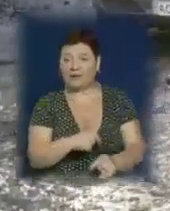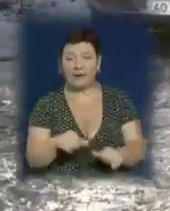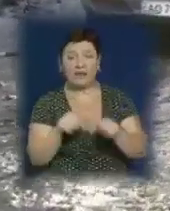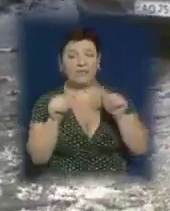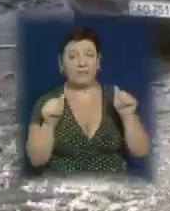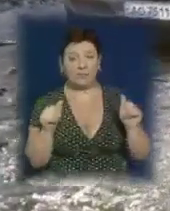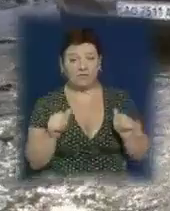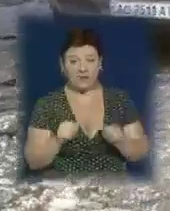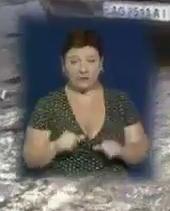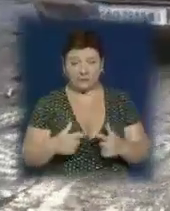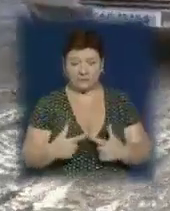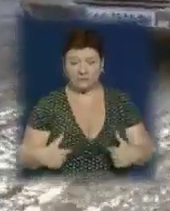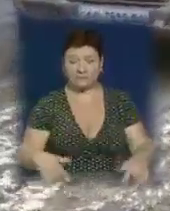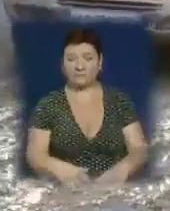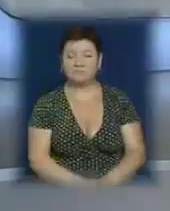селей.